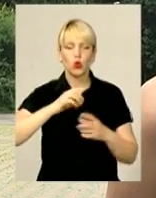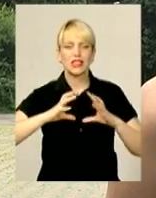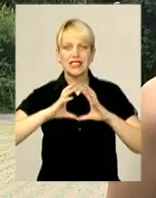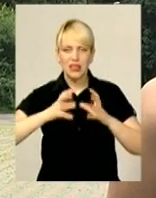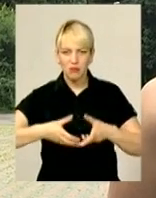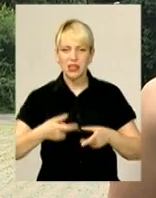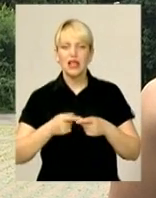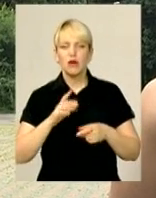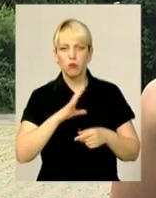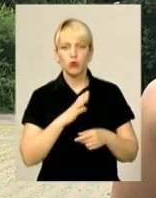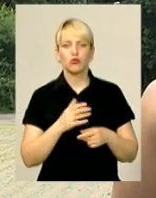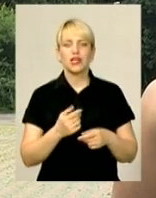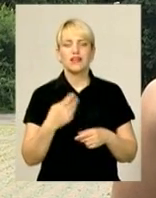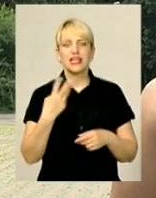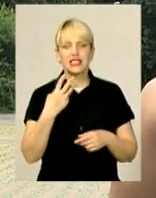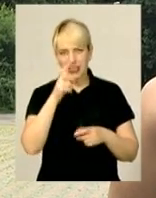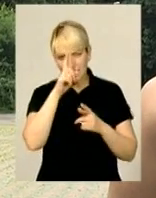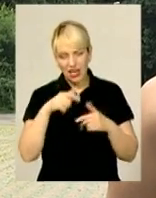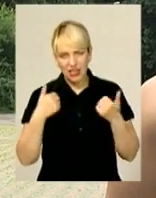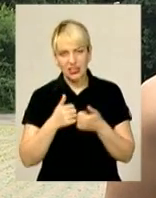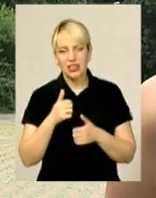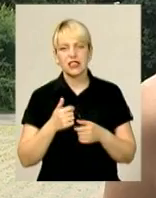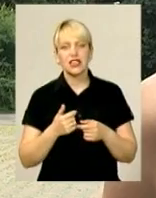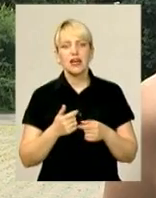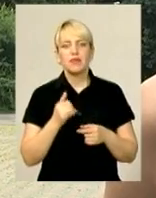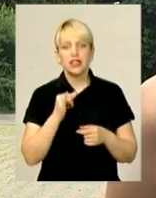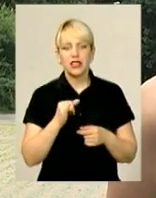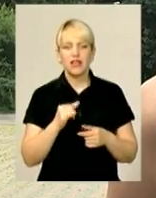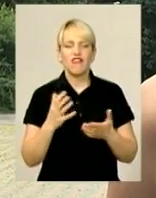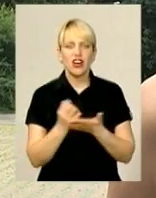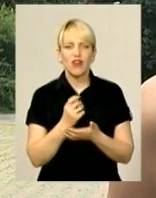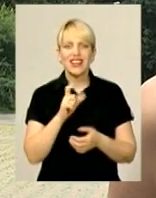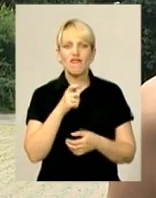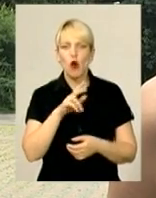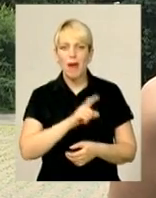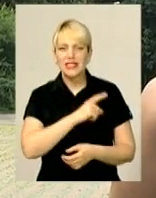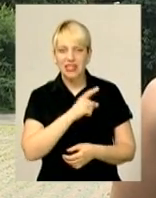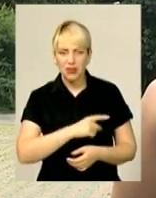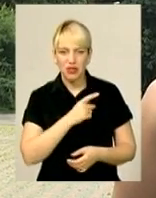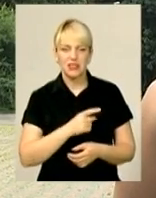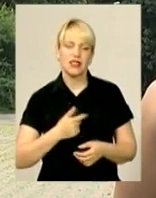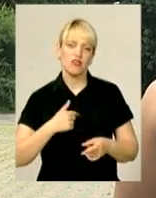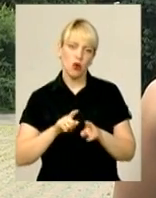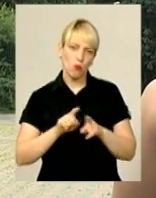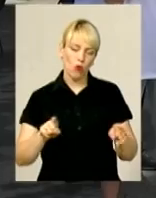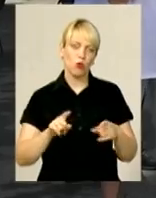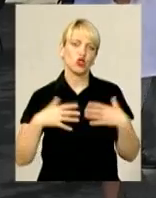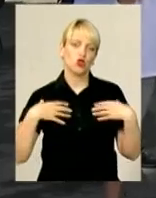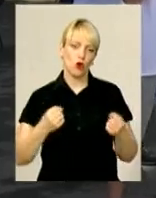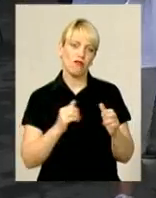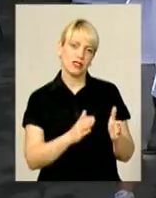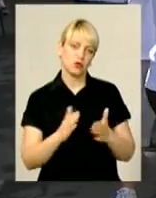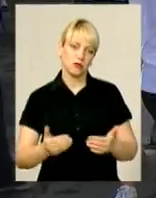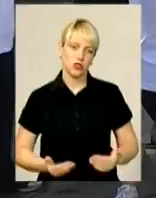29 країнах світу, вигравав європейські ігри майстрів і пропагуював цей здоровий спосіб життя до сьогодні».